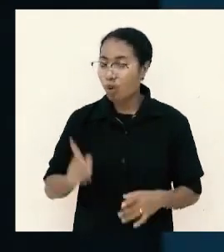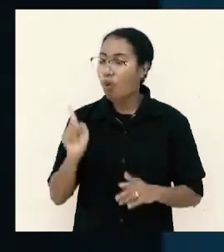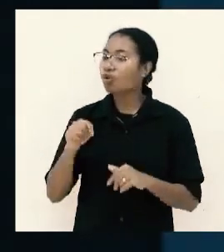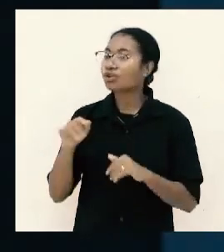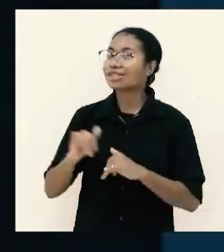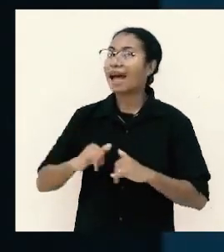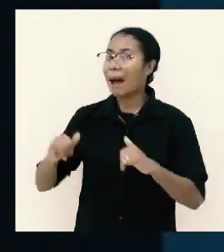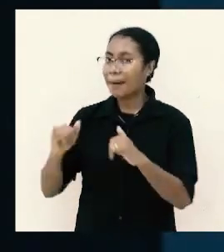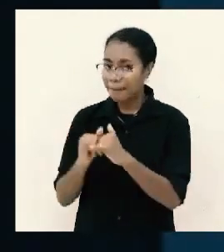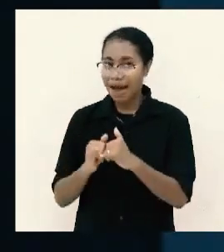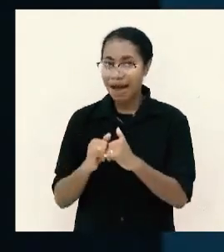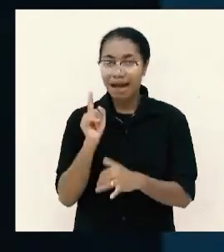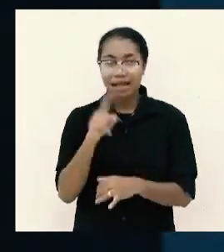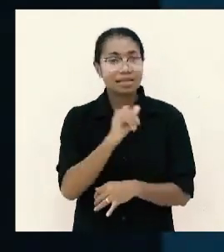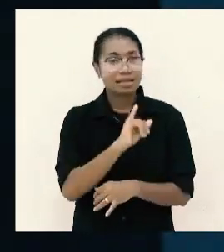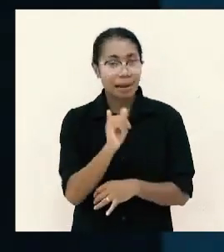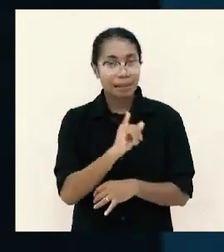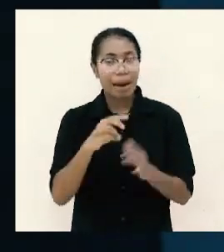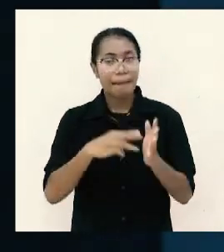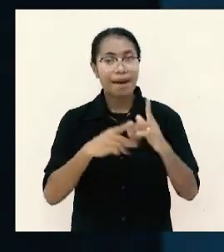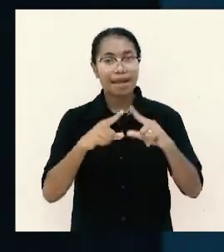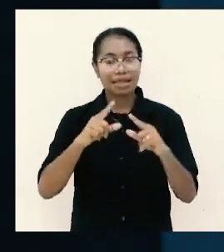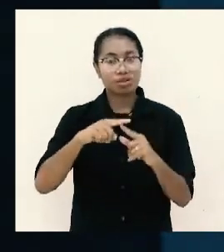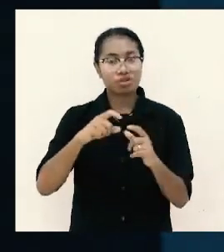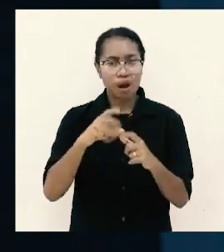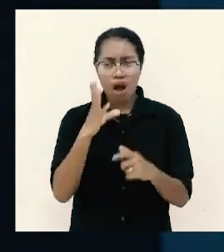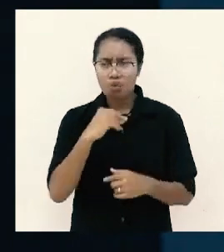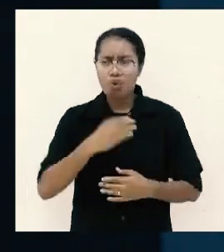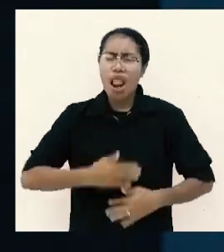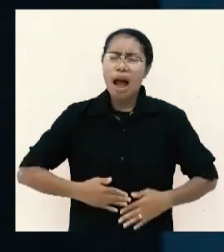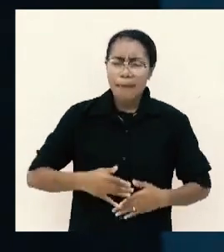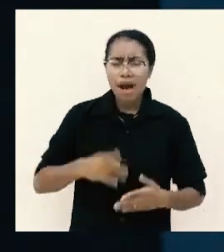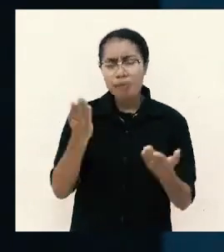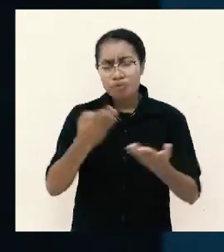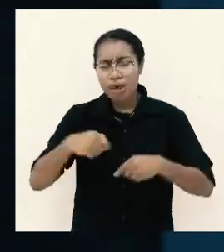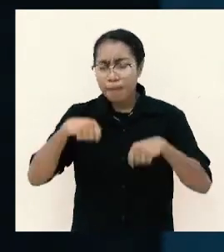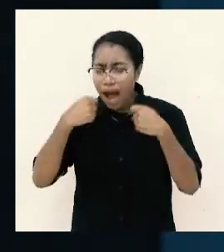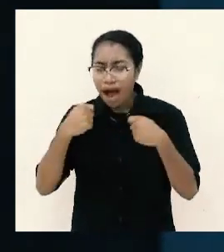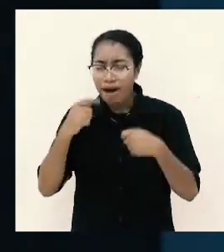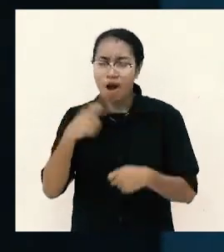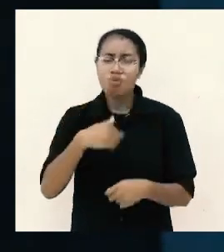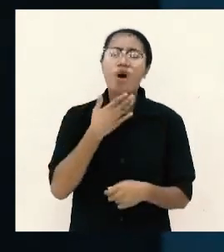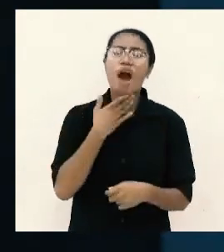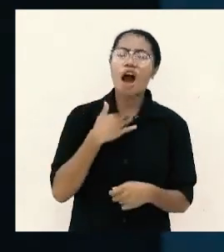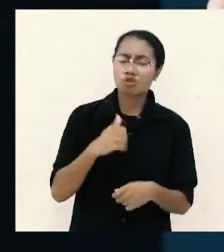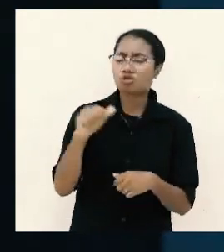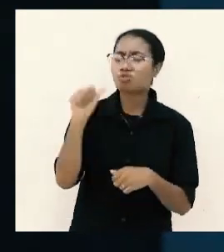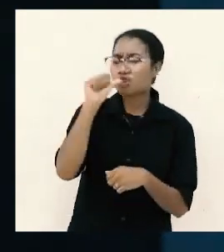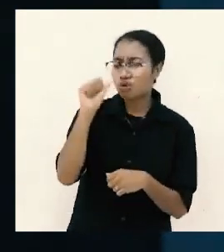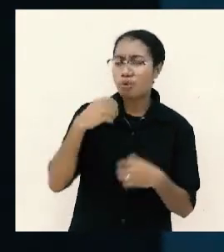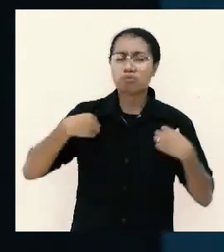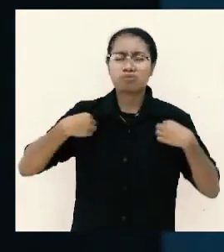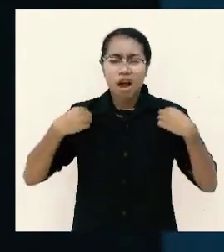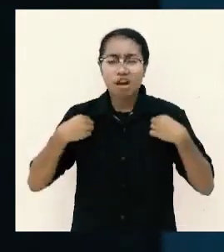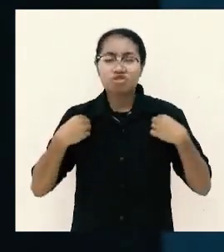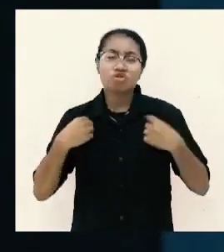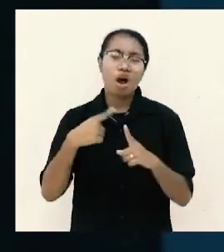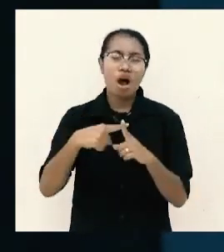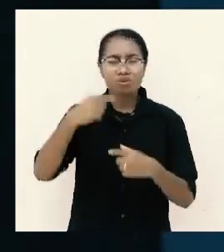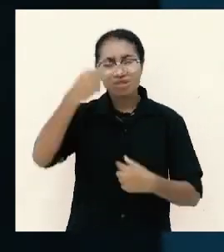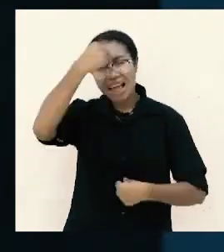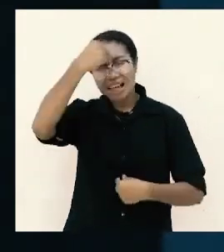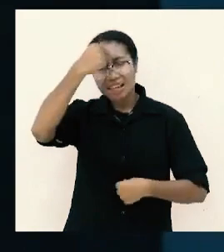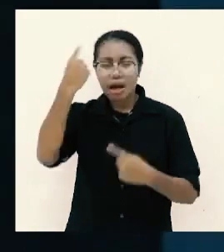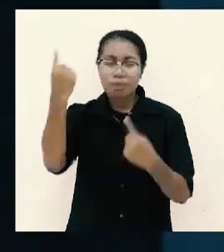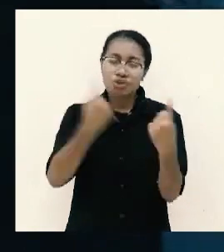Waktu aku lapar engkau beri aku makan Haus engkau beri aku minum Telanjang engkau beri aku pakaian Waktu aku sakit engkau mengunjungi